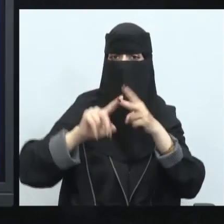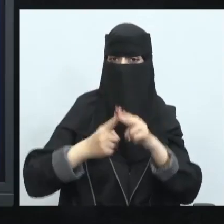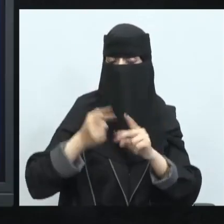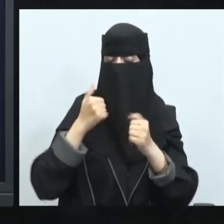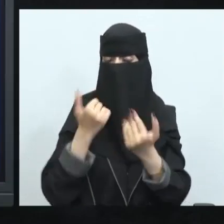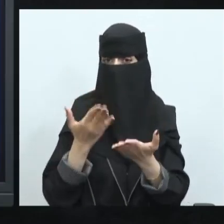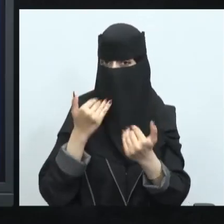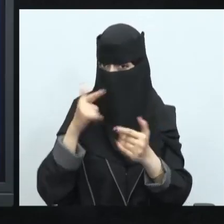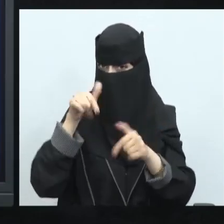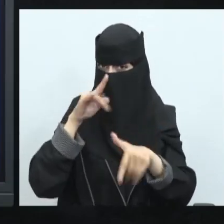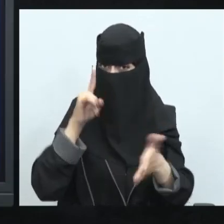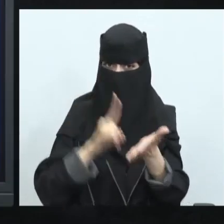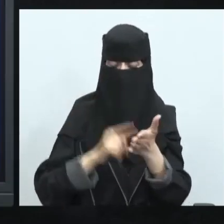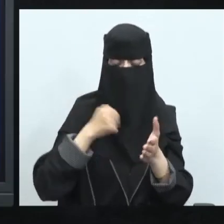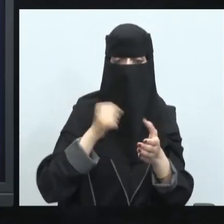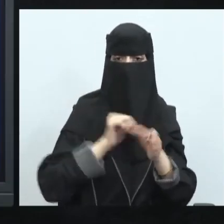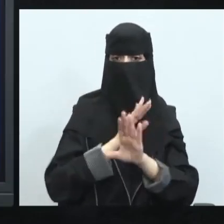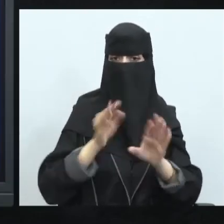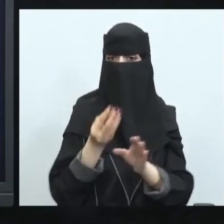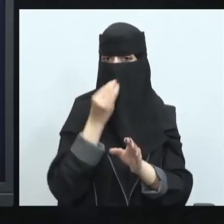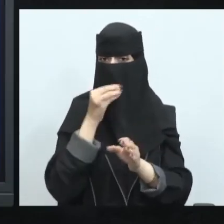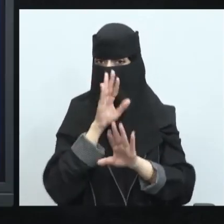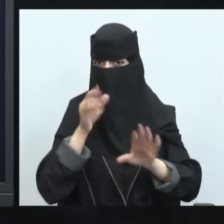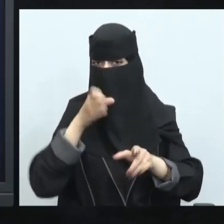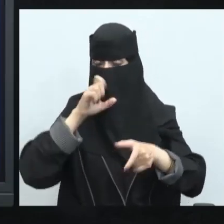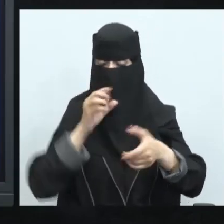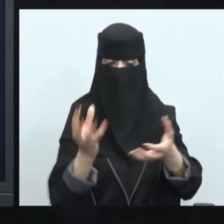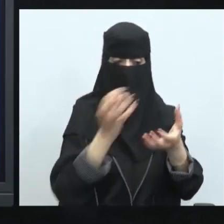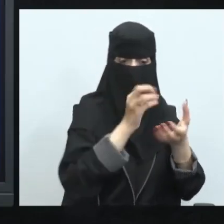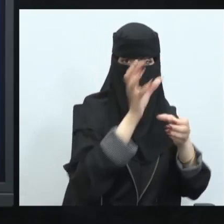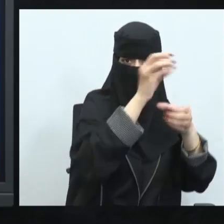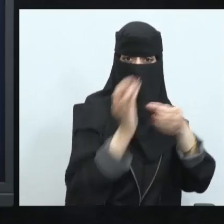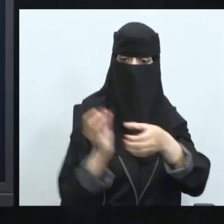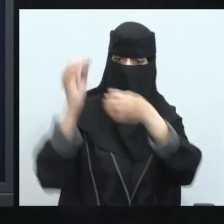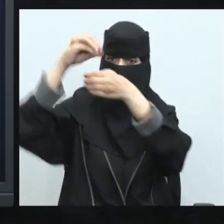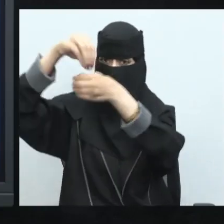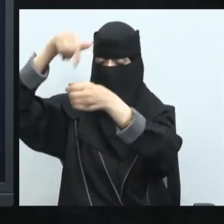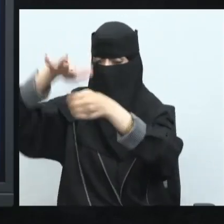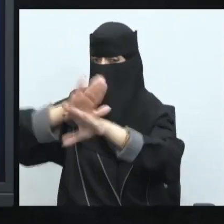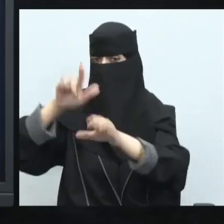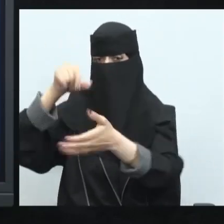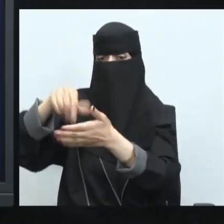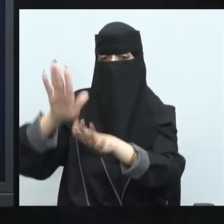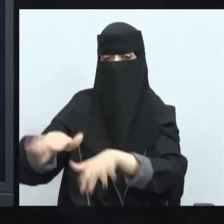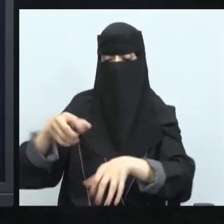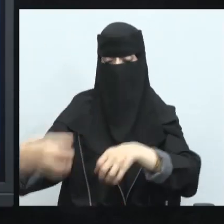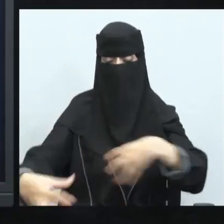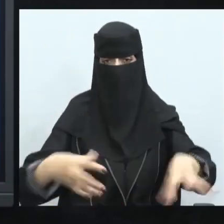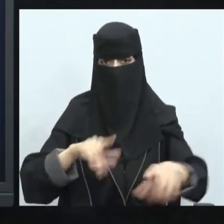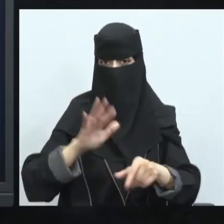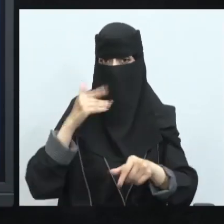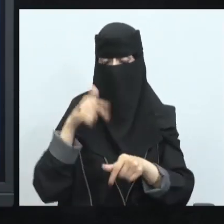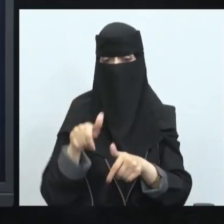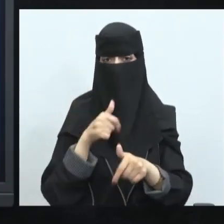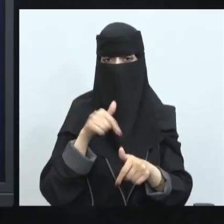لم يتوفر إذن لابد أن نتخلص من النفايات بالطريقة الصحيحة وأن لا تركها مثلا في المكان أو في مثلا حينما